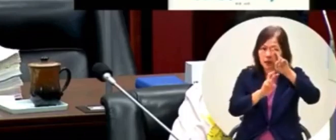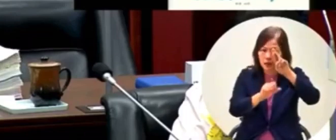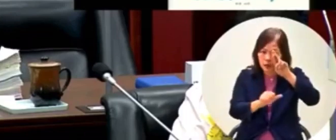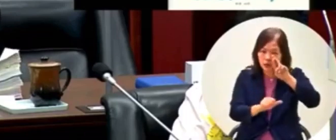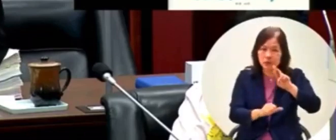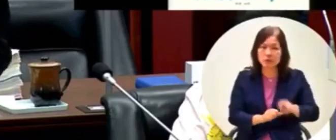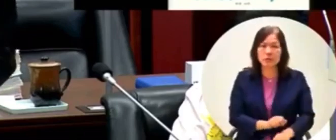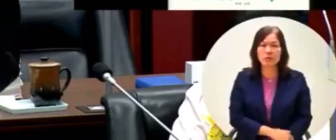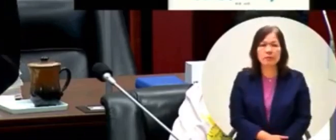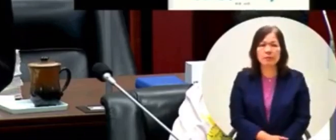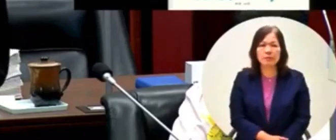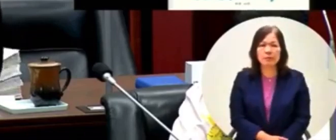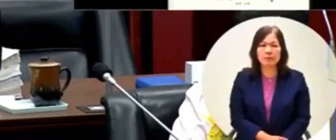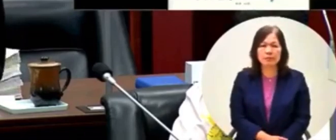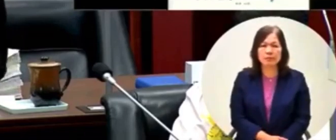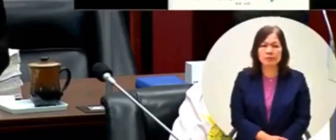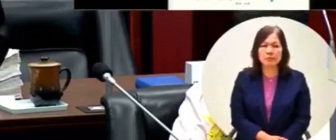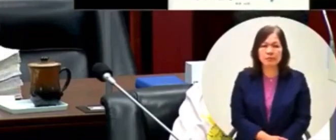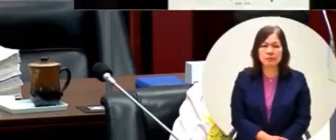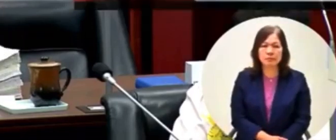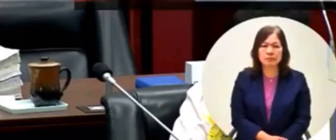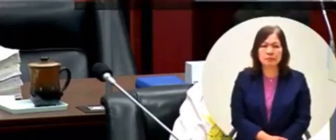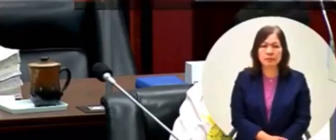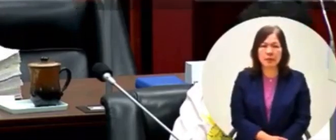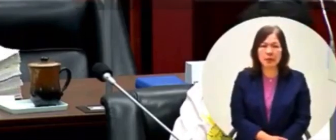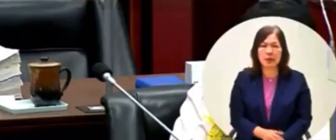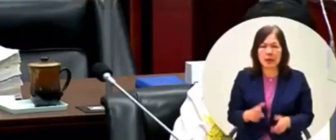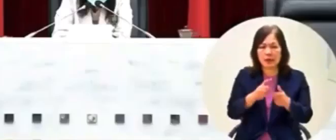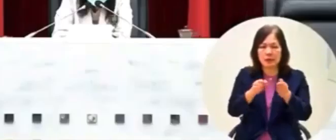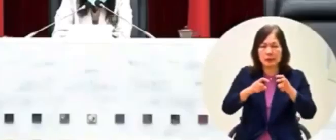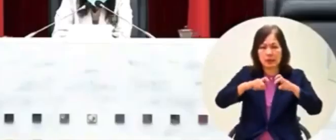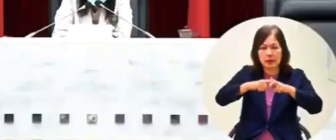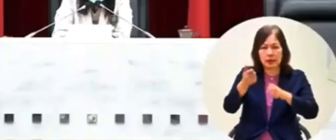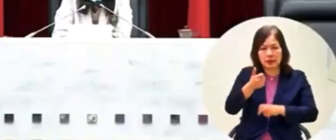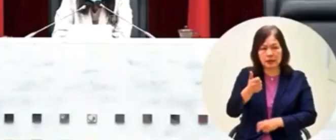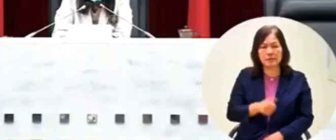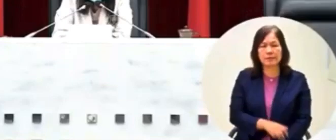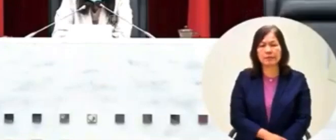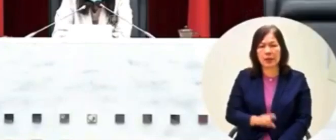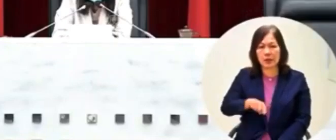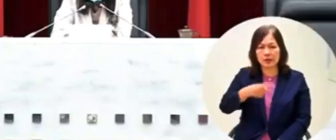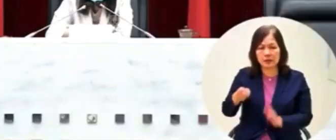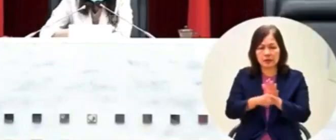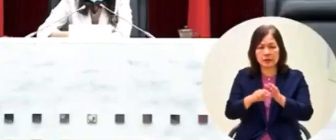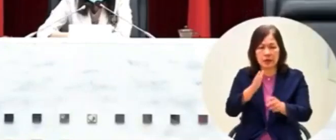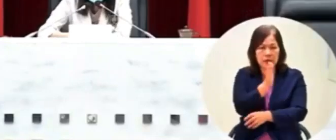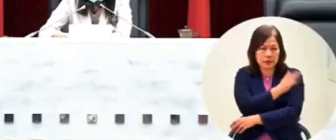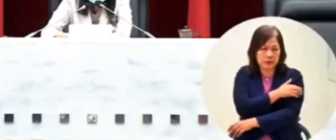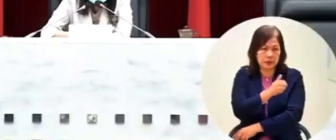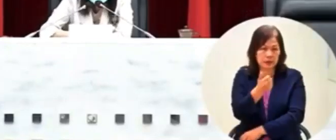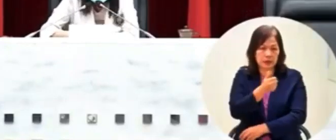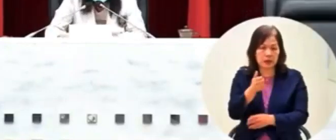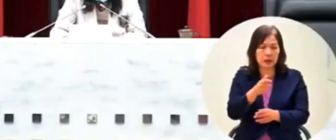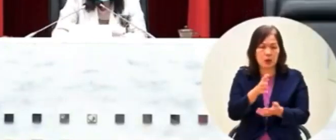這裡好謝謝李議員繼續我們請陳上會議員發言陳議員請